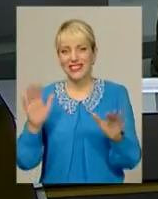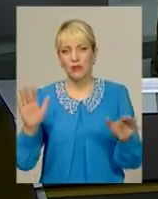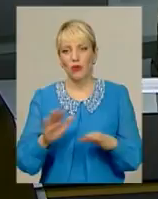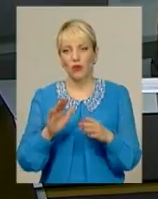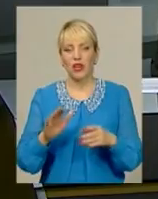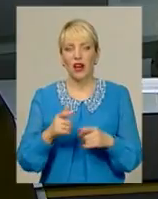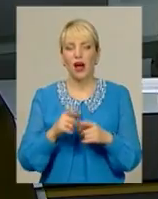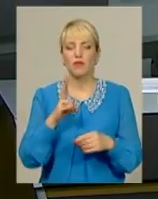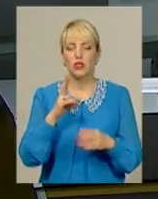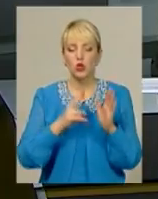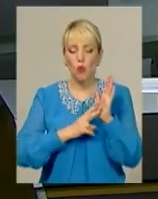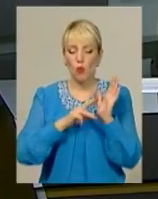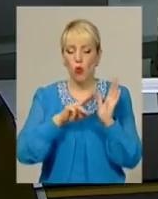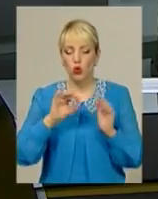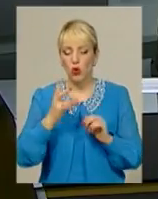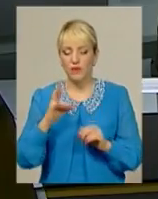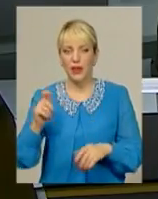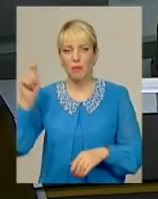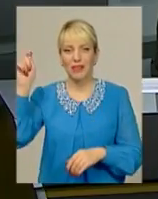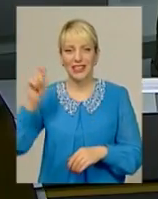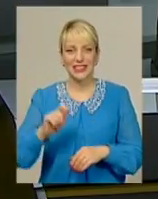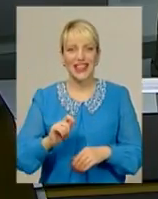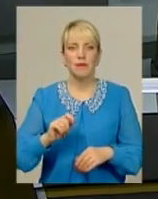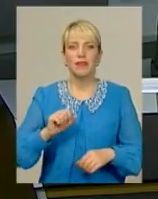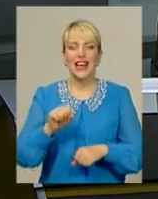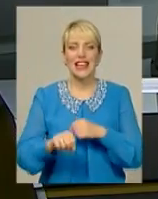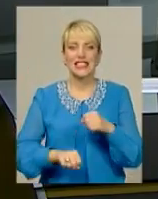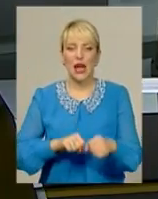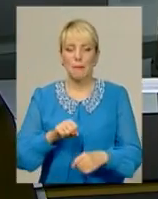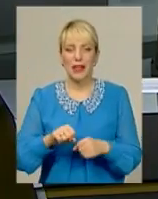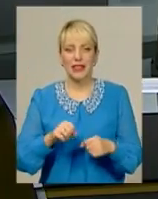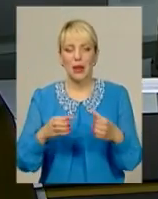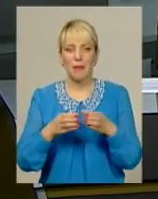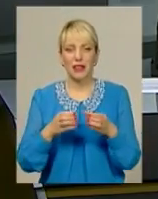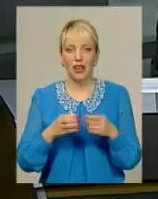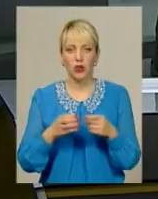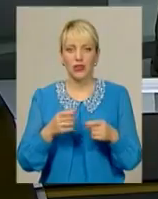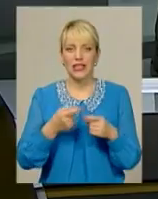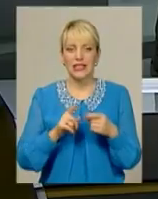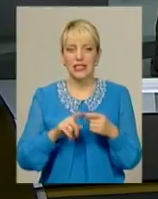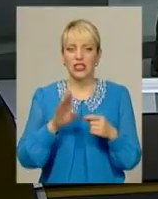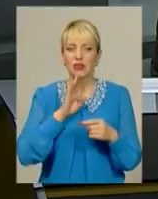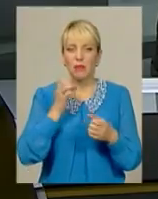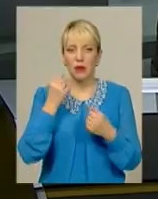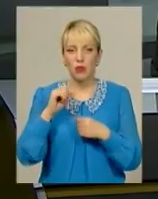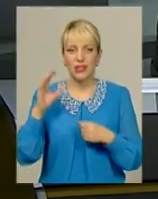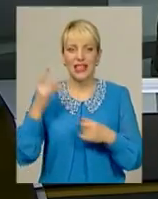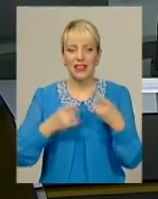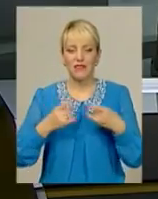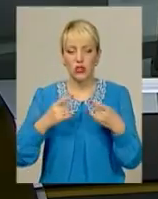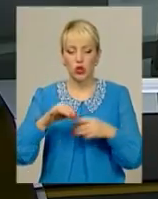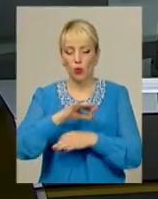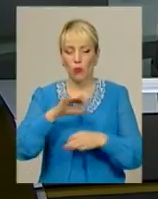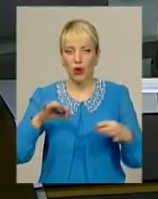7 жовтня до Хмельницького приїде лісапетний батальйон. Феєричні жіночки-переможниці телевізійного проєкту «Україна має